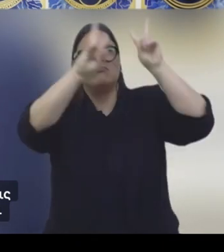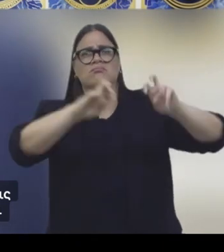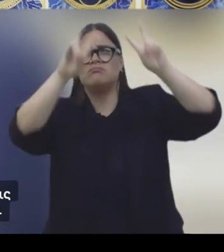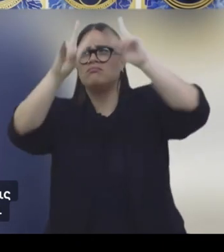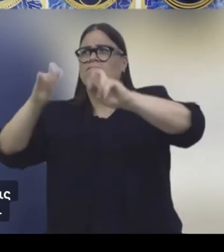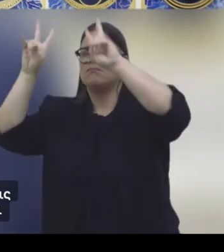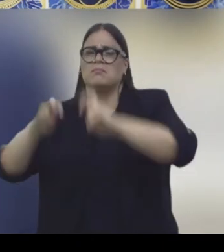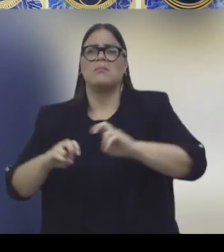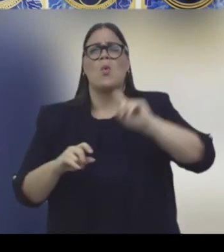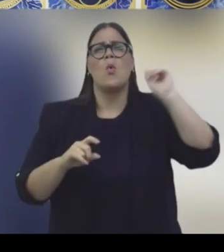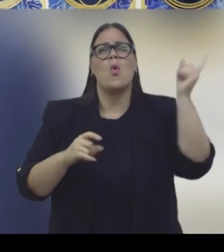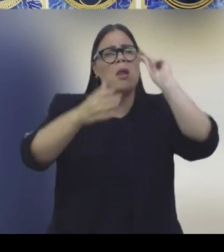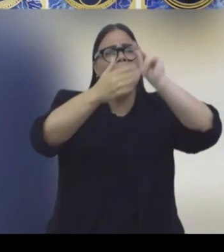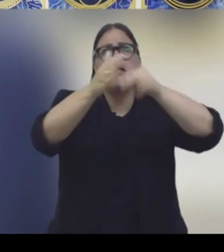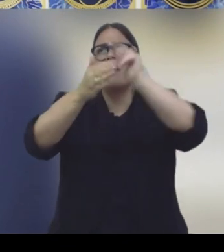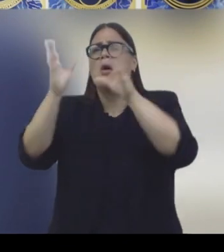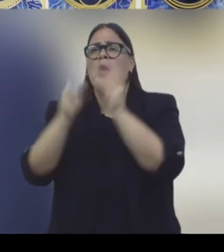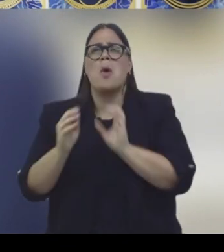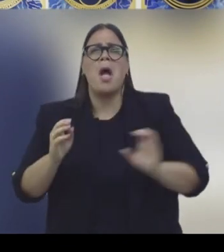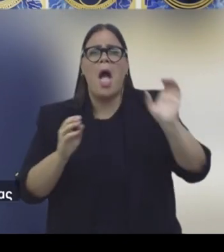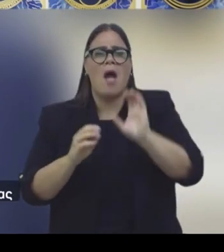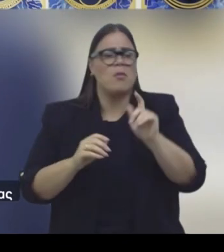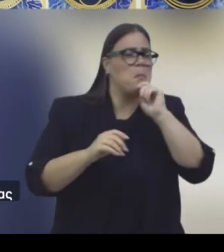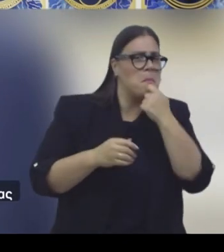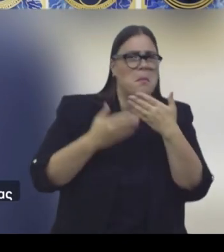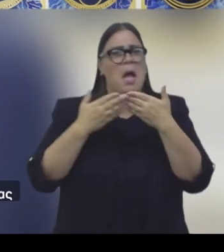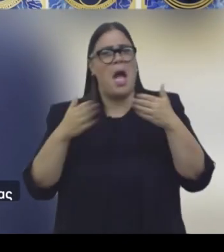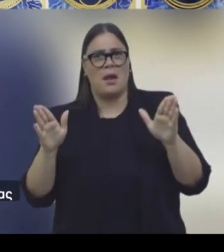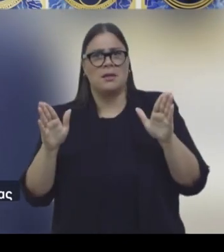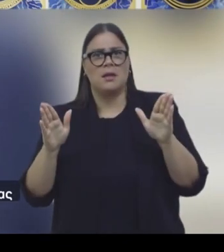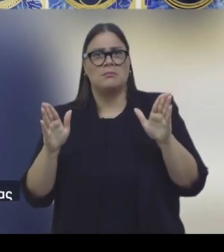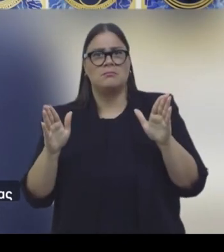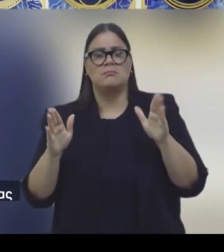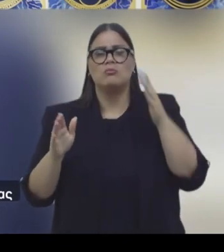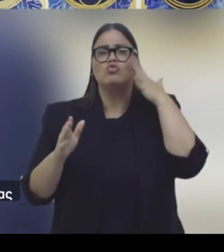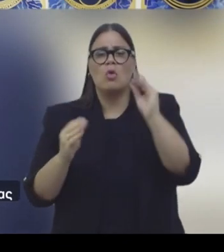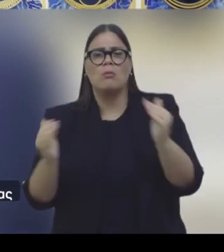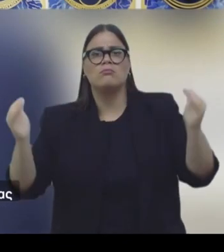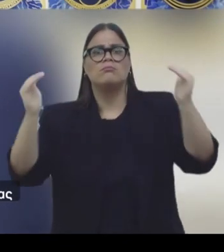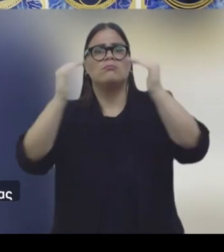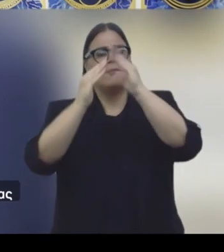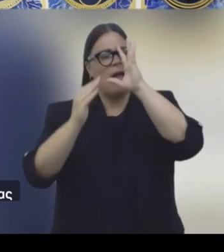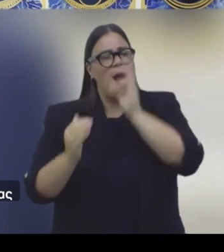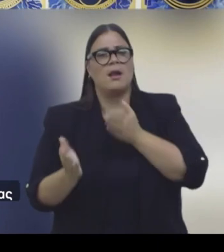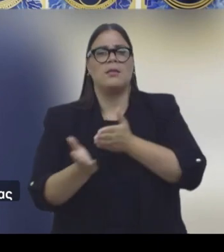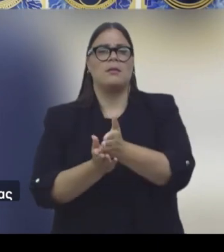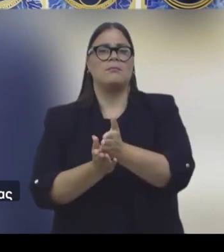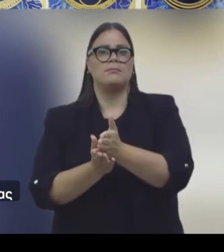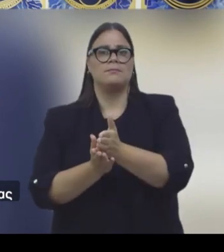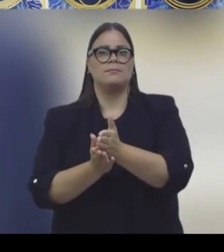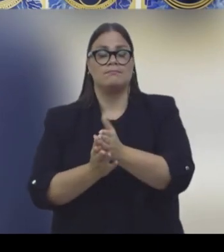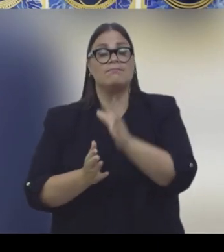αναδείξει και να ελέγξει όλες τις ευρωπαϊκές συμβάσεις, κρυφές και φανερές, μέσα στα πλαίσια της ισότητας και της αλήθειας του